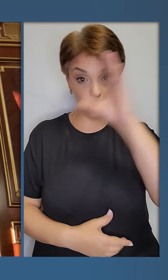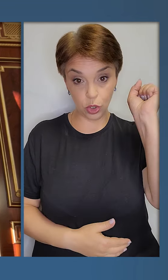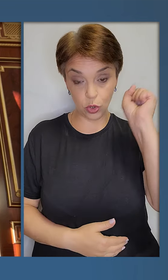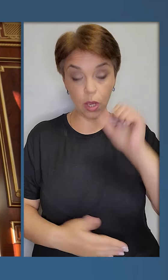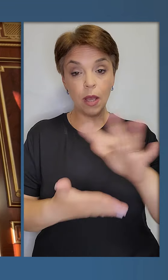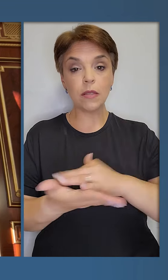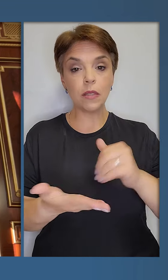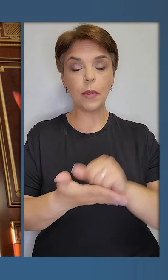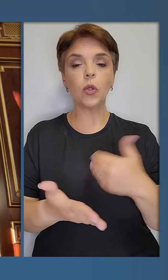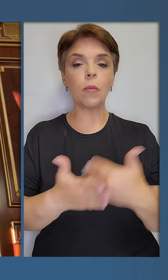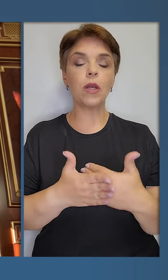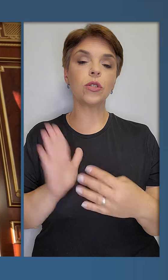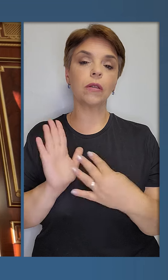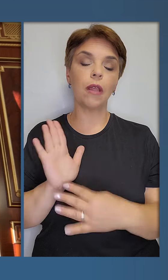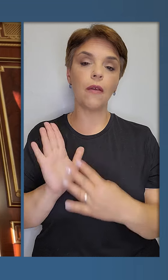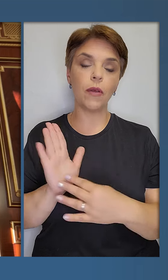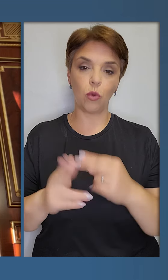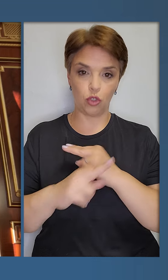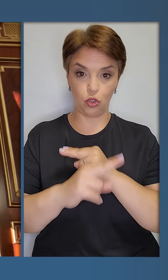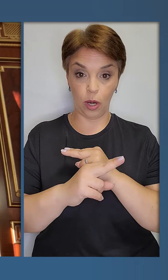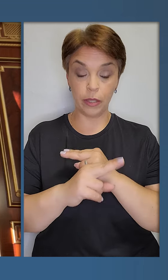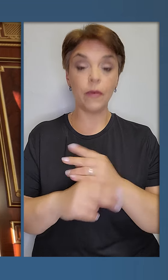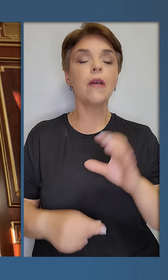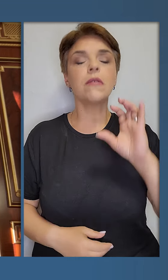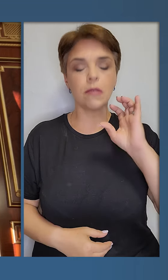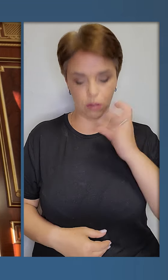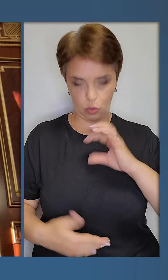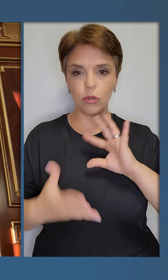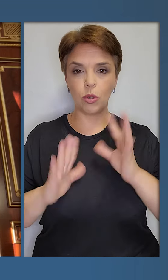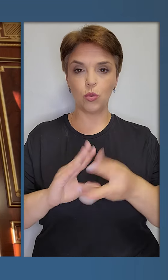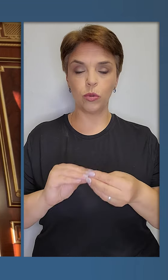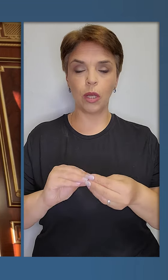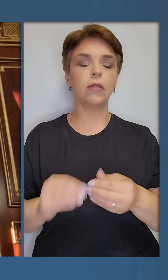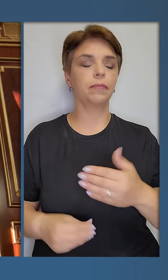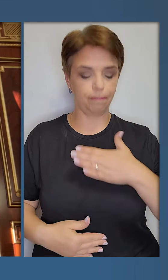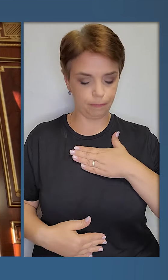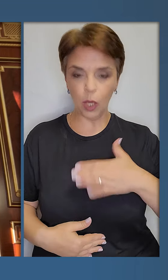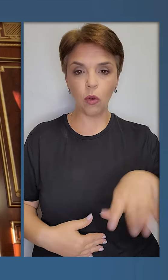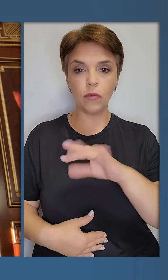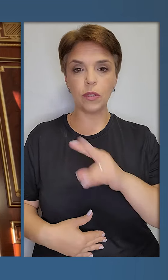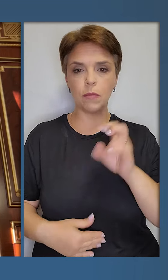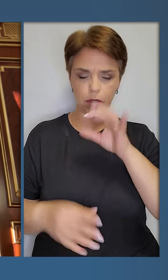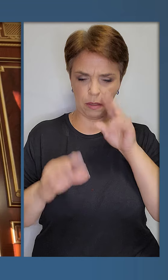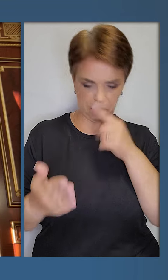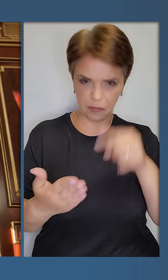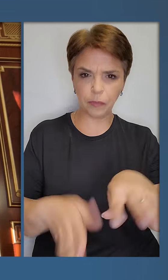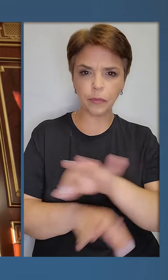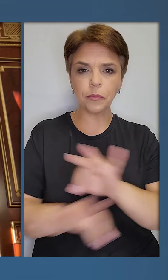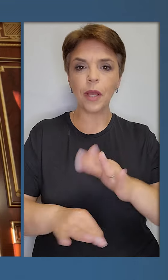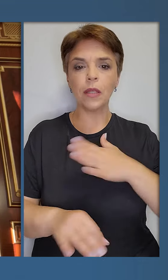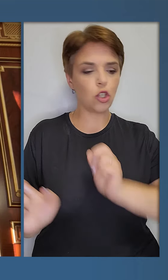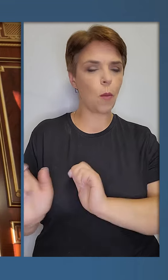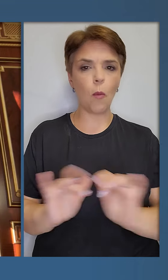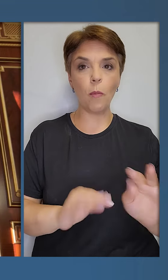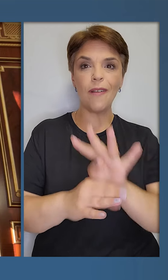минулу ніч збито майже 90 шахедів. Серйозний результат. Дякую усім за влучність,